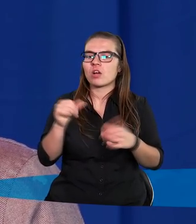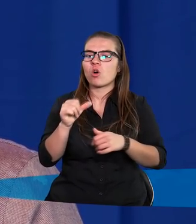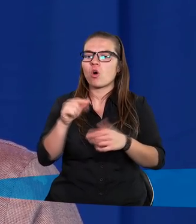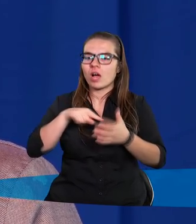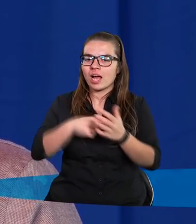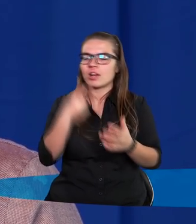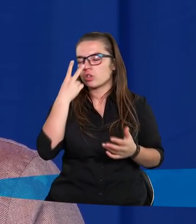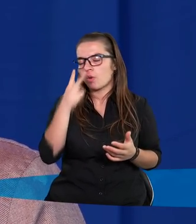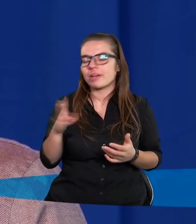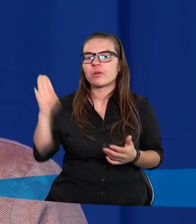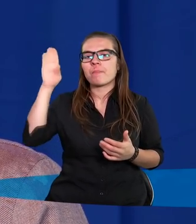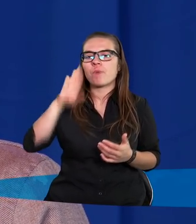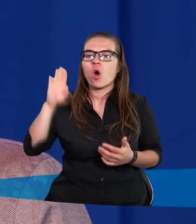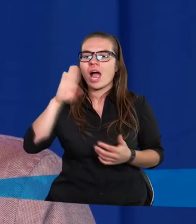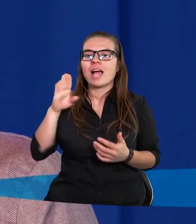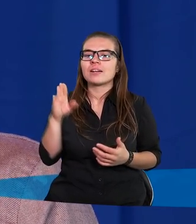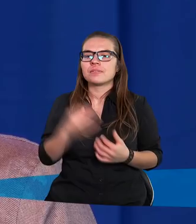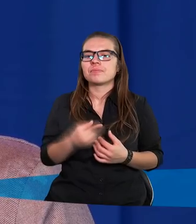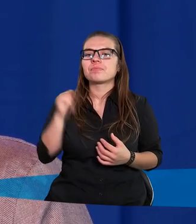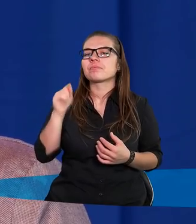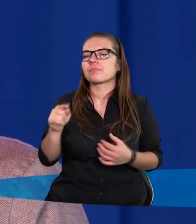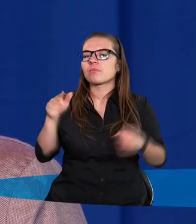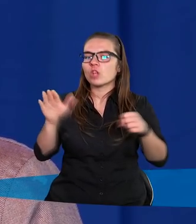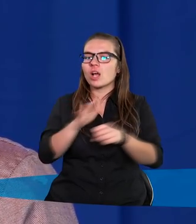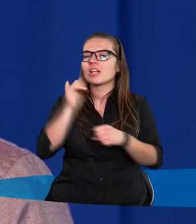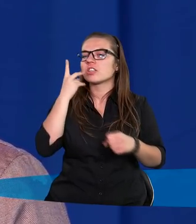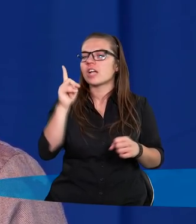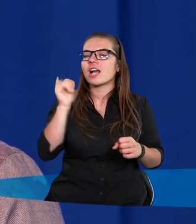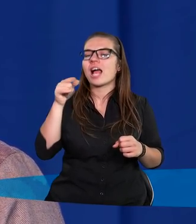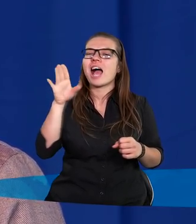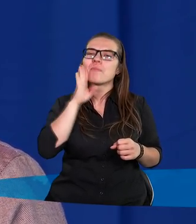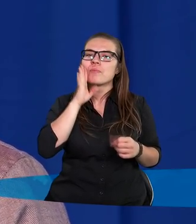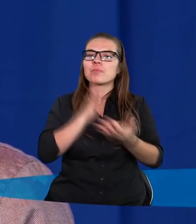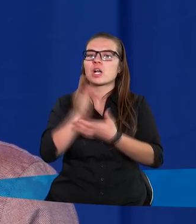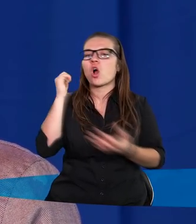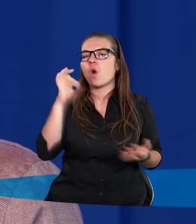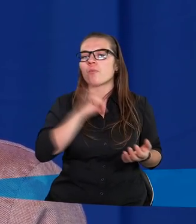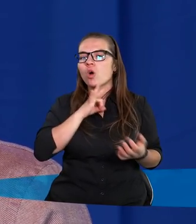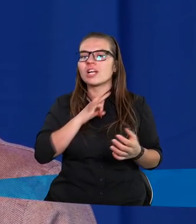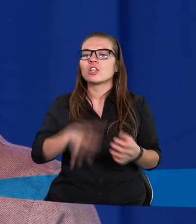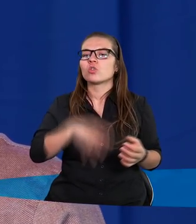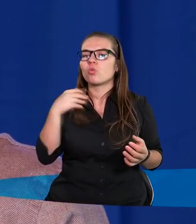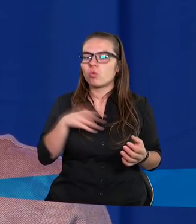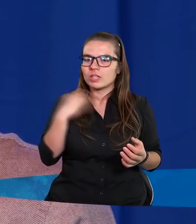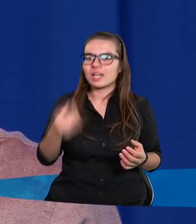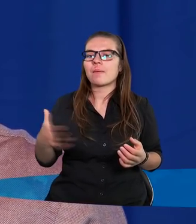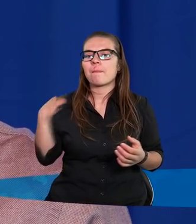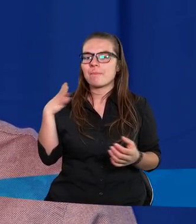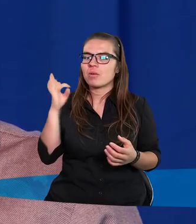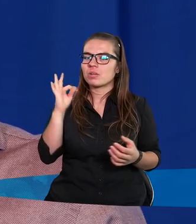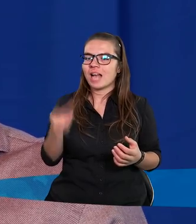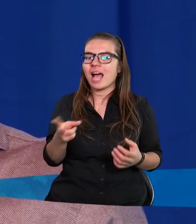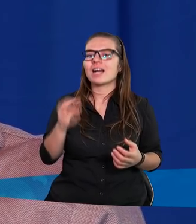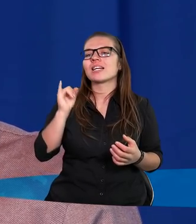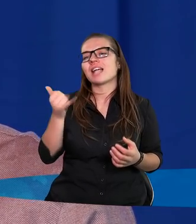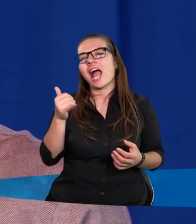zobaczyłem Boga. Zajrzałem, jak gdyby przez okno mojej duszy był taki,